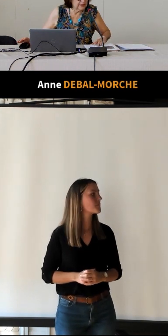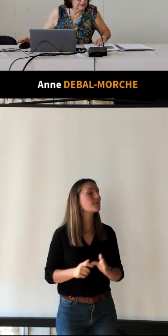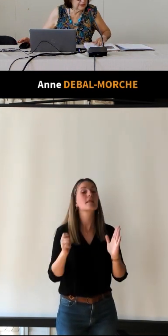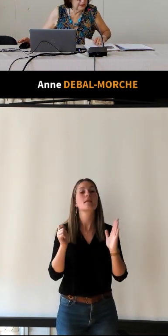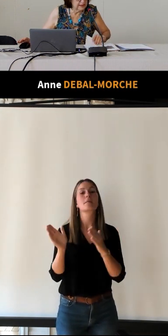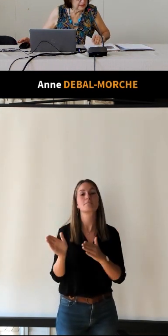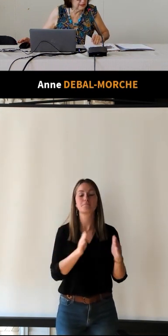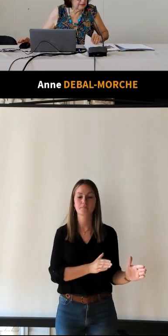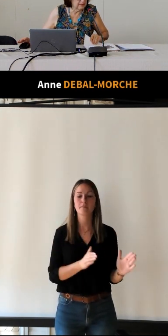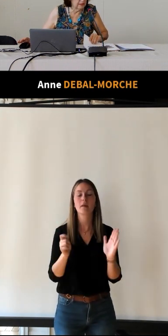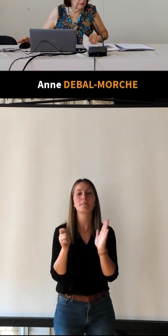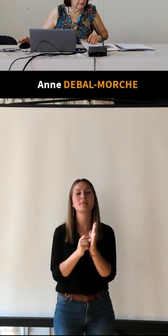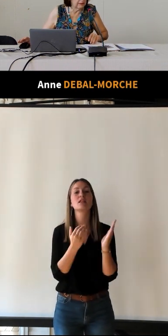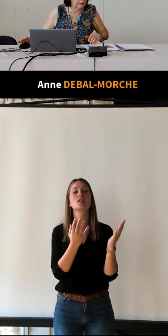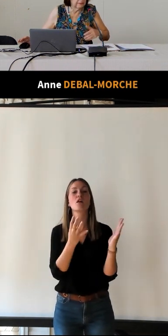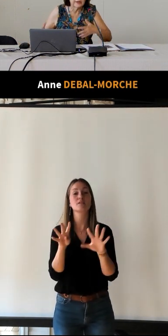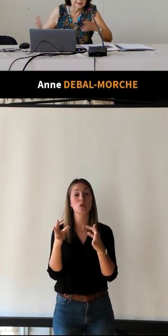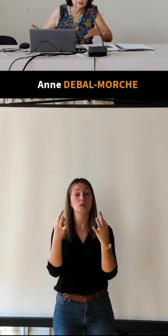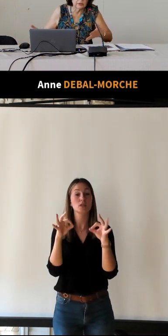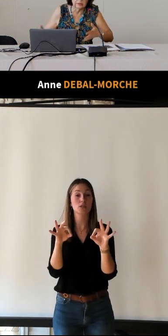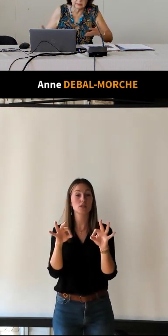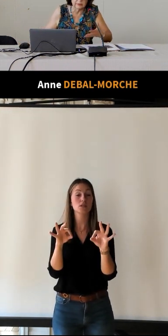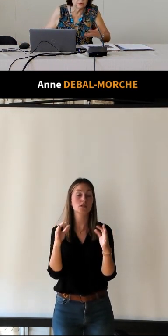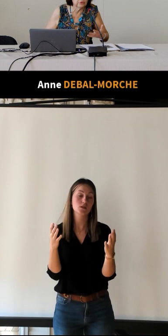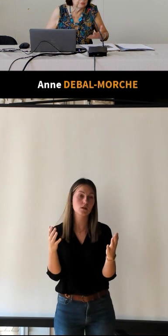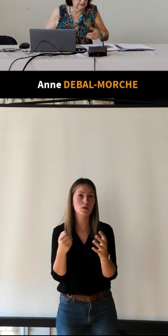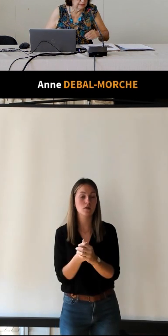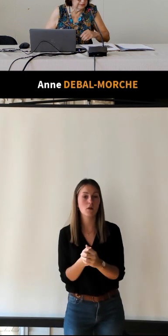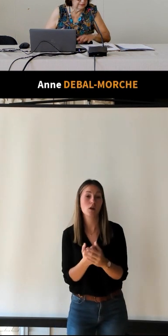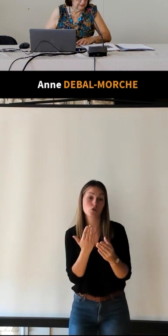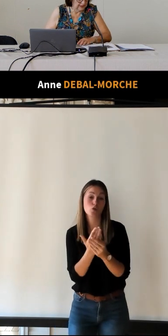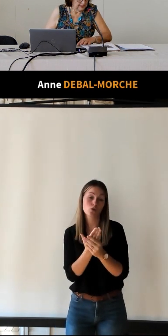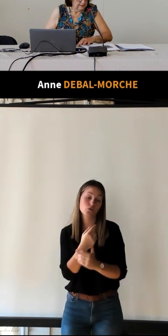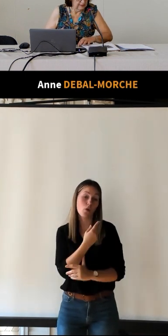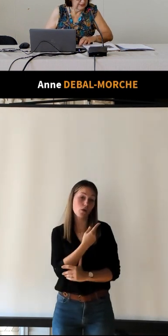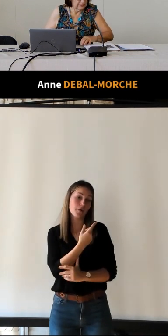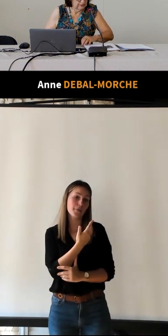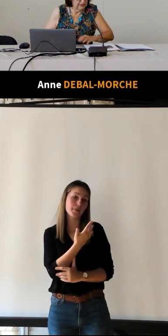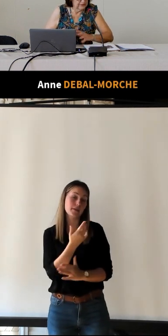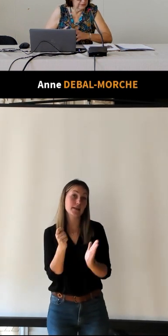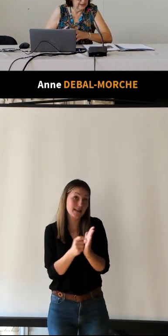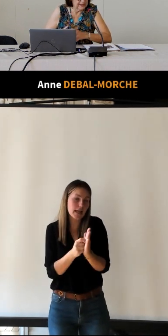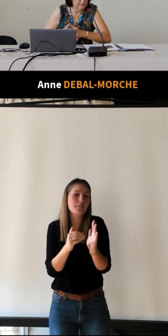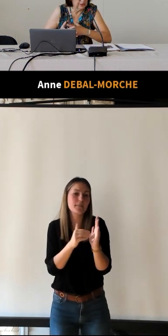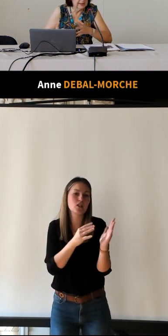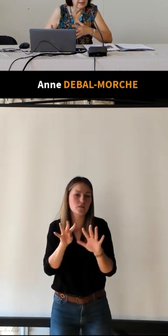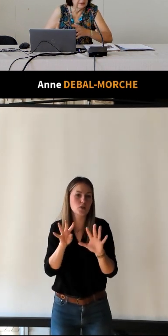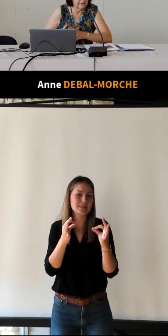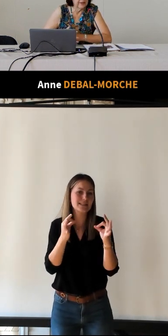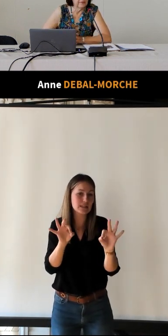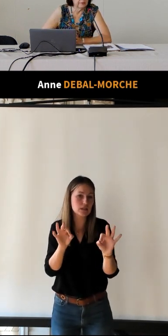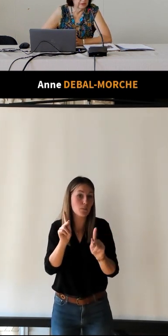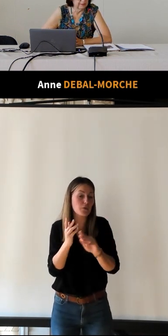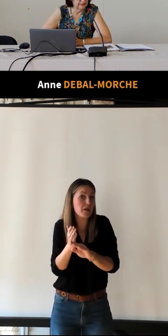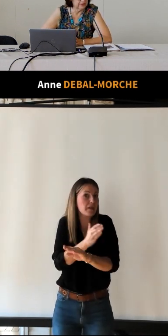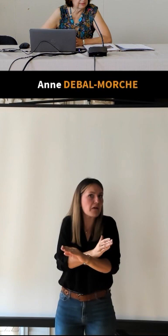En 1910, c'est parce que le document date de 1910, peut-être qu'il l'avait